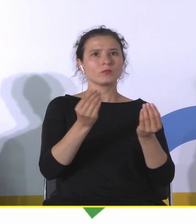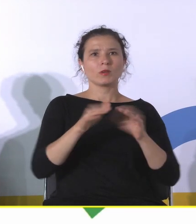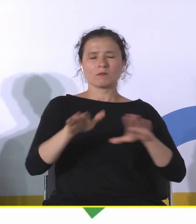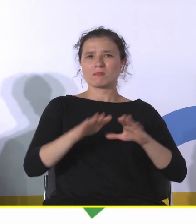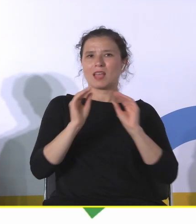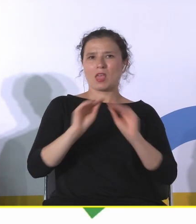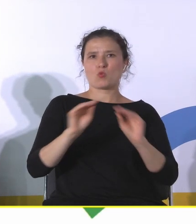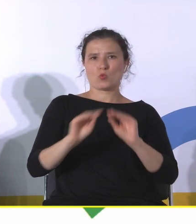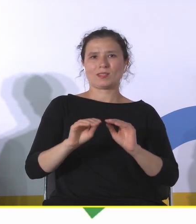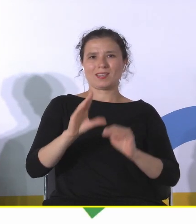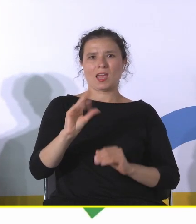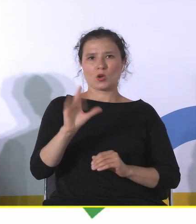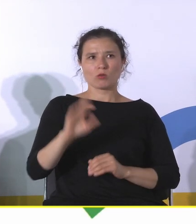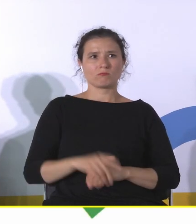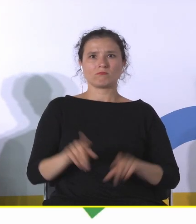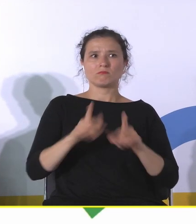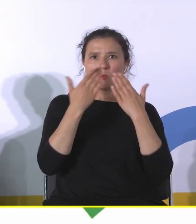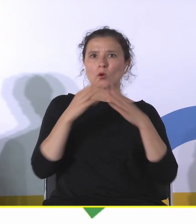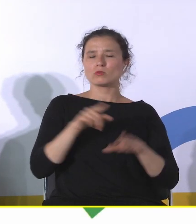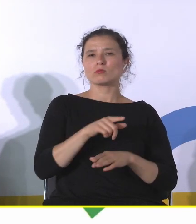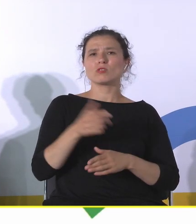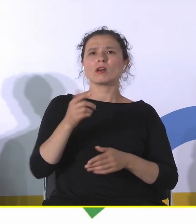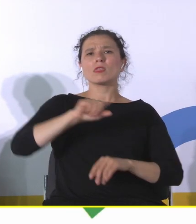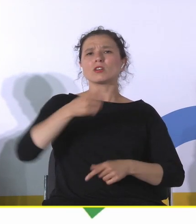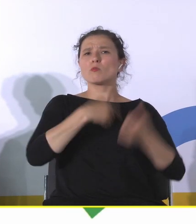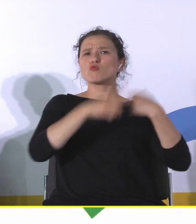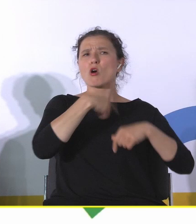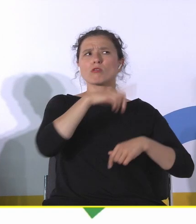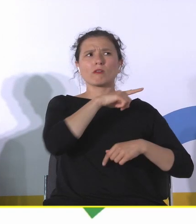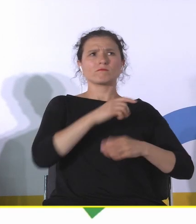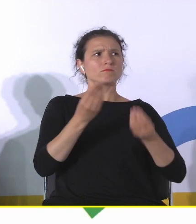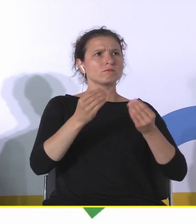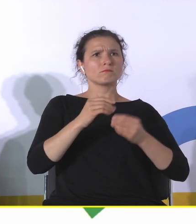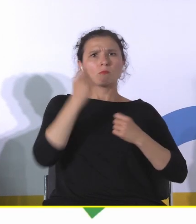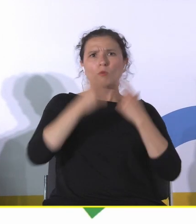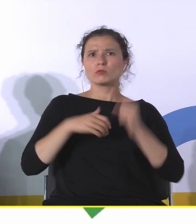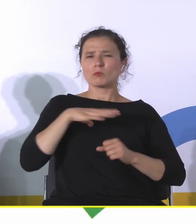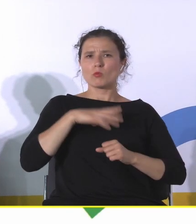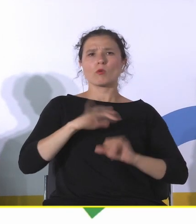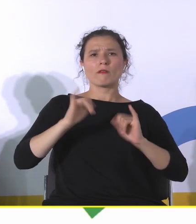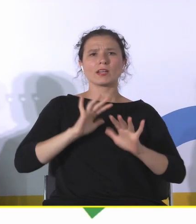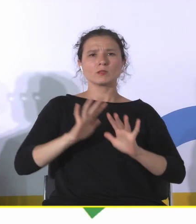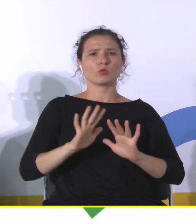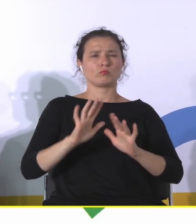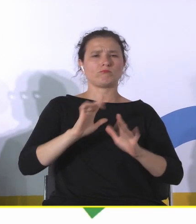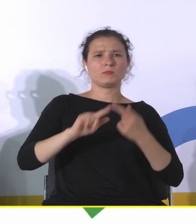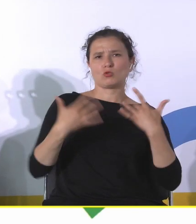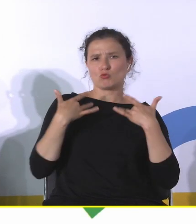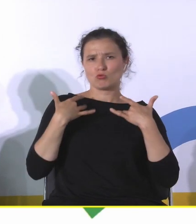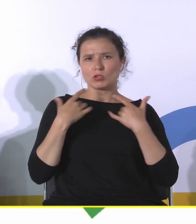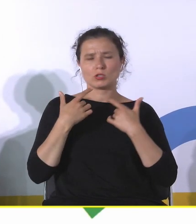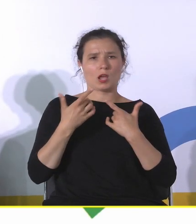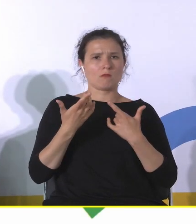ekologicznej, tak? Pokazujące, że nasi przodkowie mieli świetne pomysły na ekologiczny styl życia, być może wymuszony biedą, ale